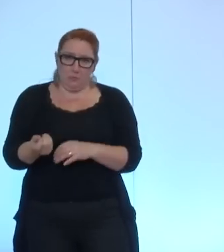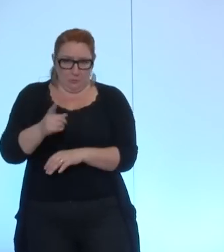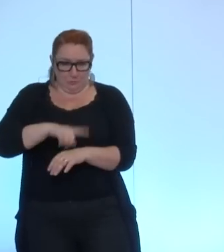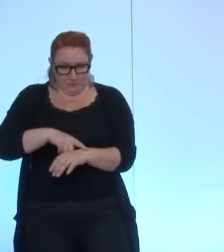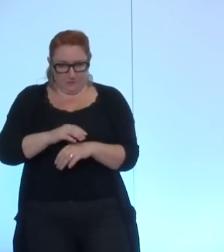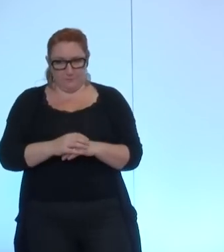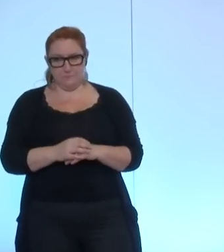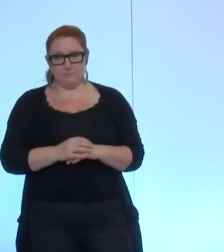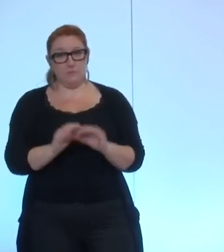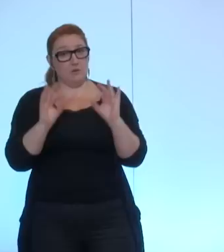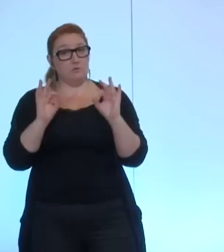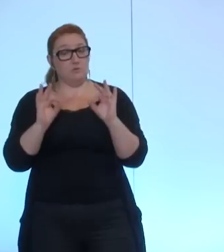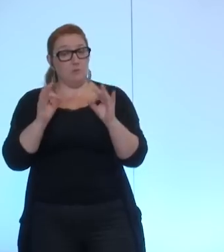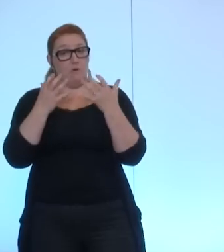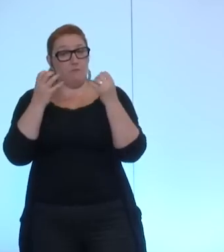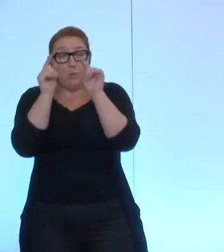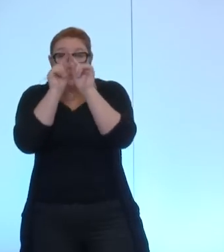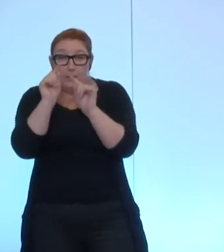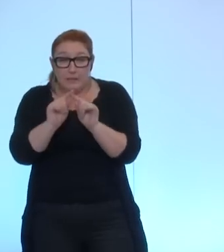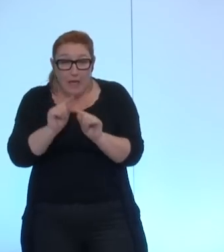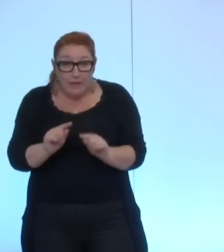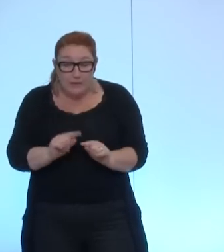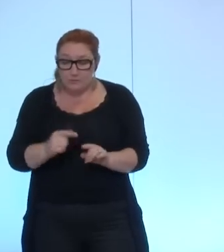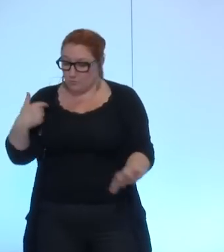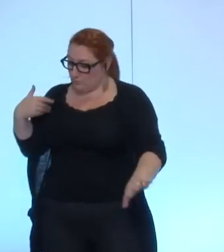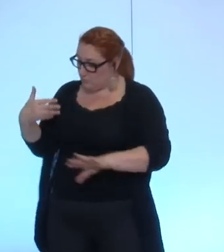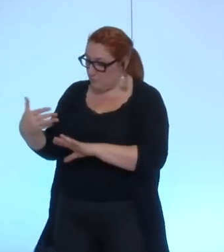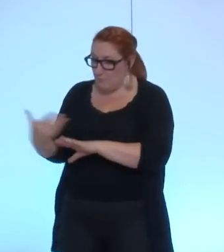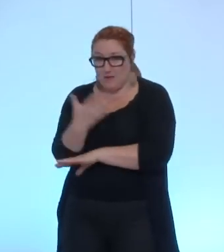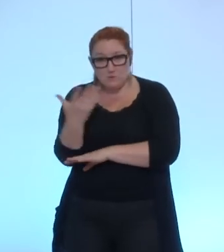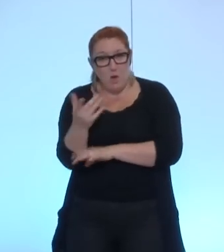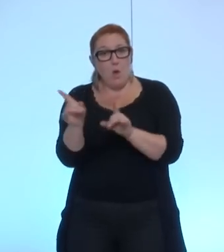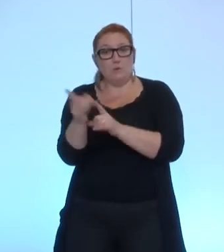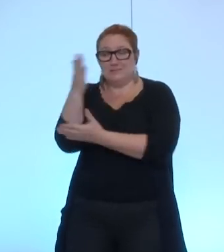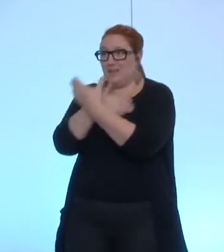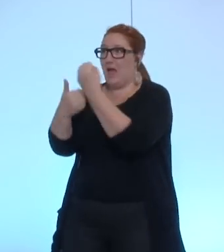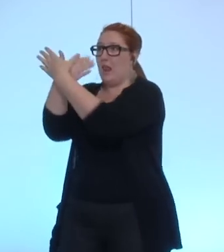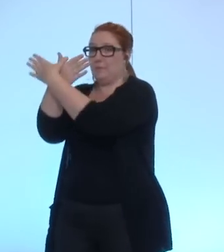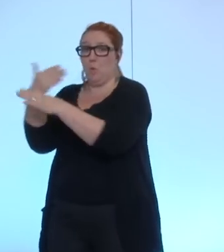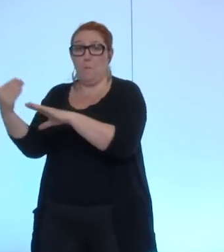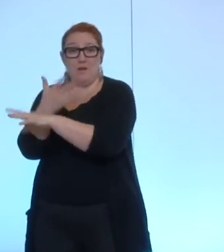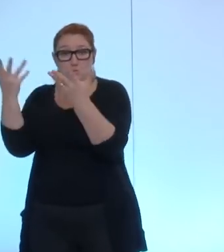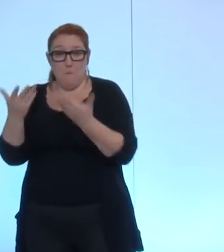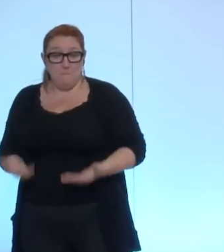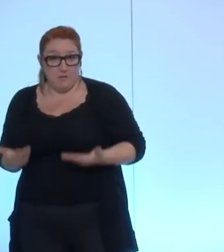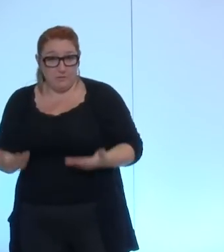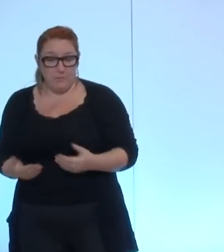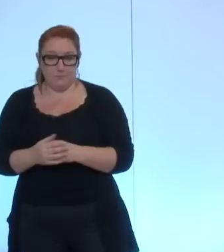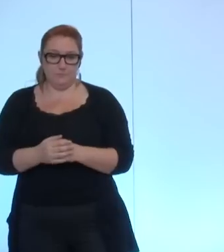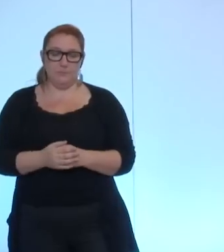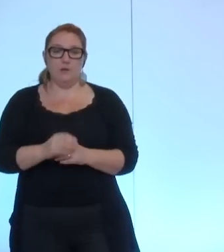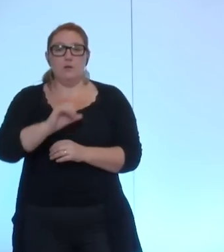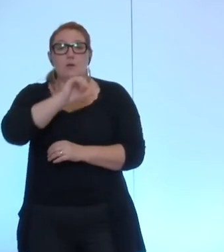vous donner des détails sur ce qui va se passer, ce qui est en train de se passer à la métro. Mais commençons peut-être avec